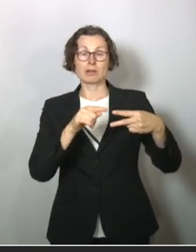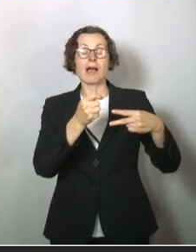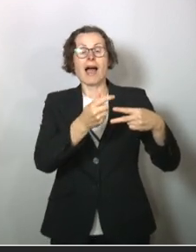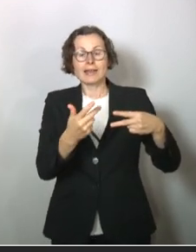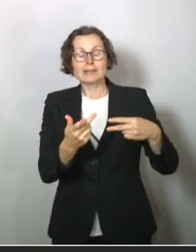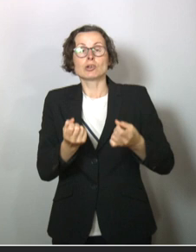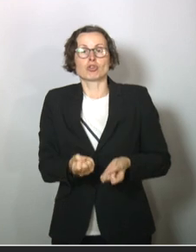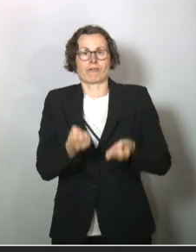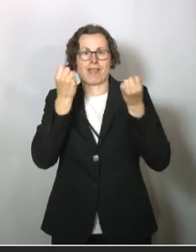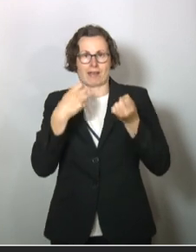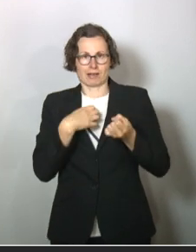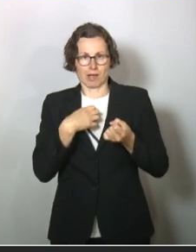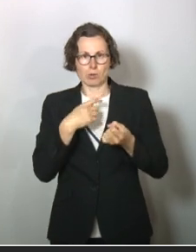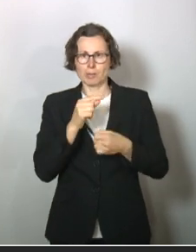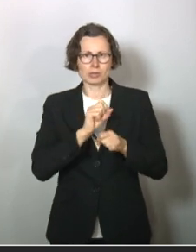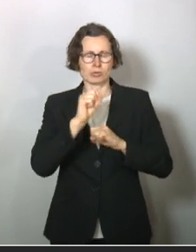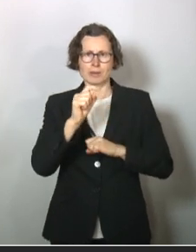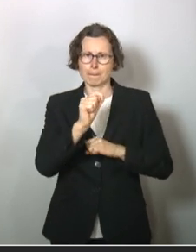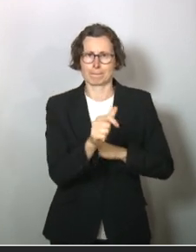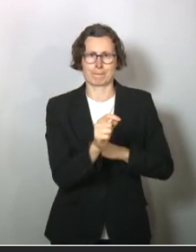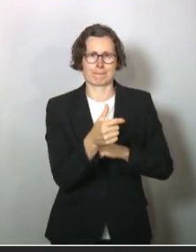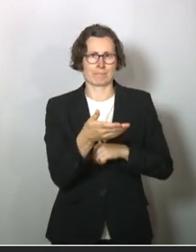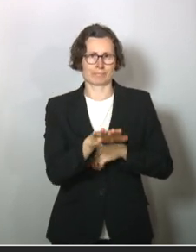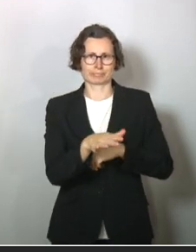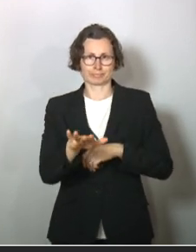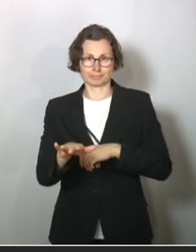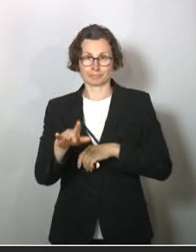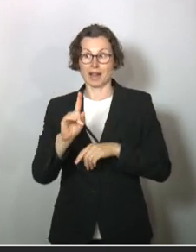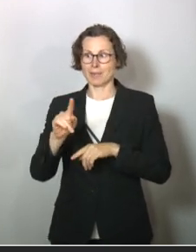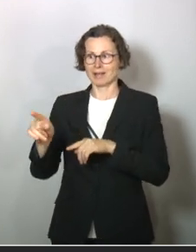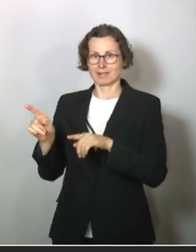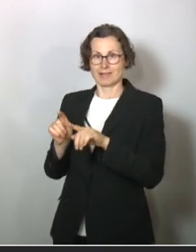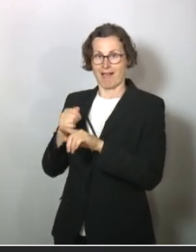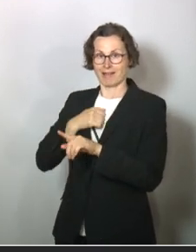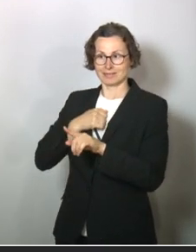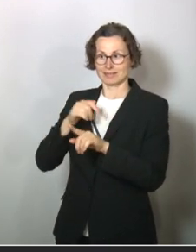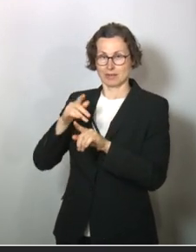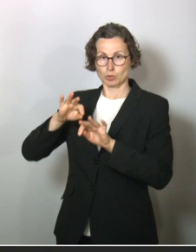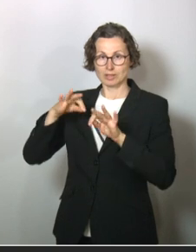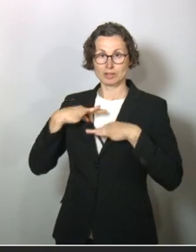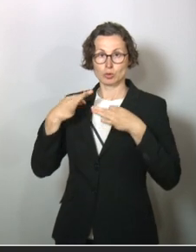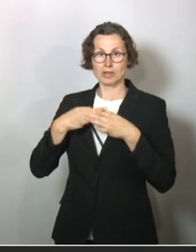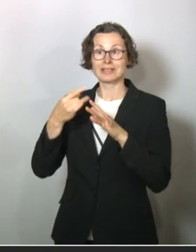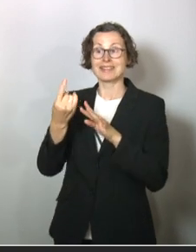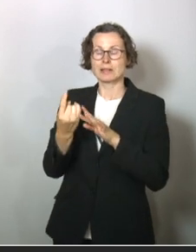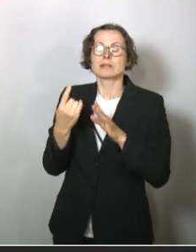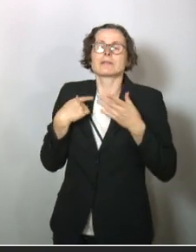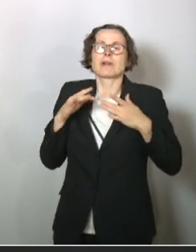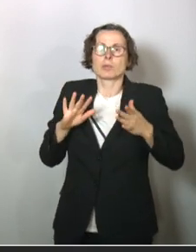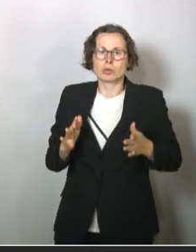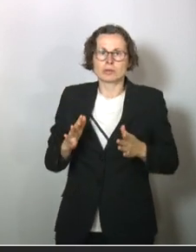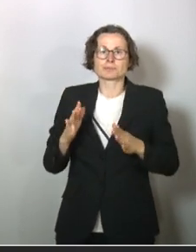schwerster Erkrankungen, minimalen Todesrate. Und die, die Angst haben mussten um ihre Gesundheit, haben sich, so steht zu vermuten,